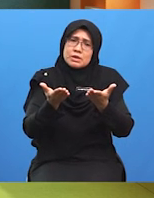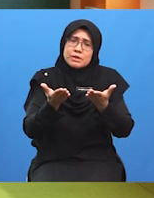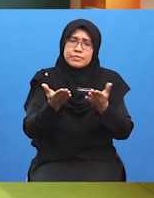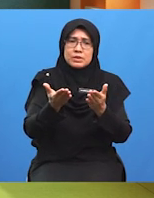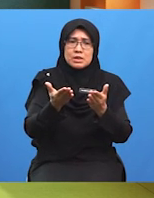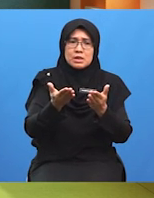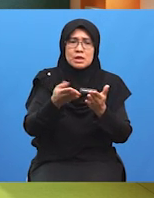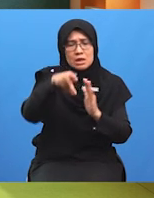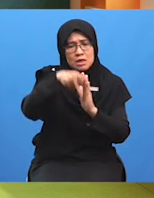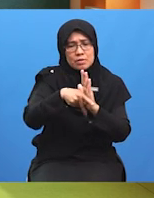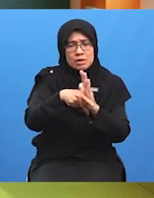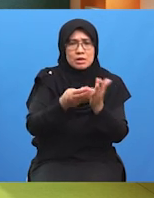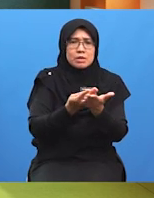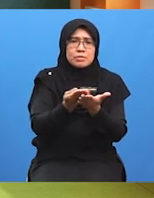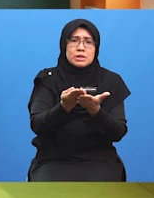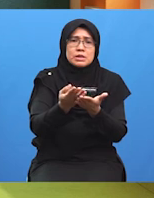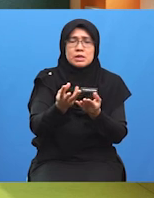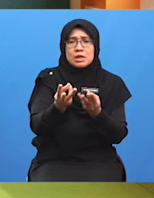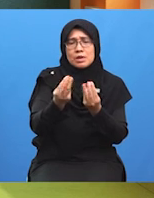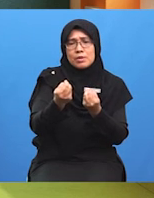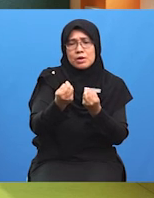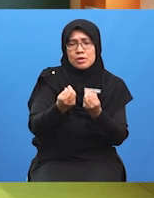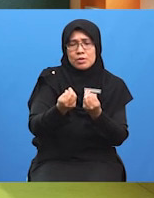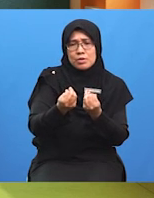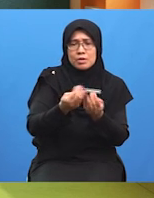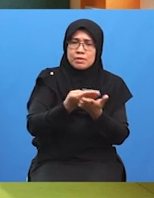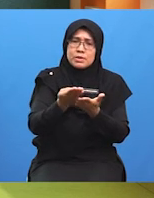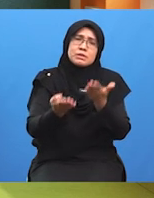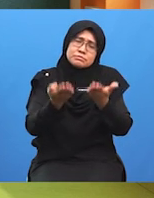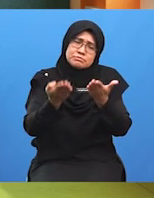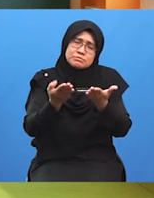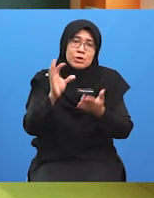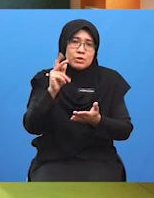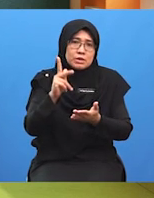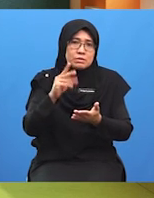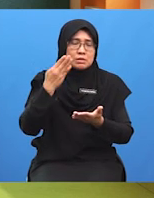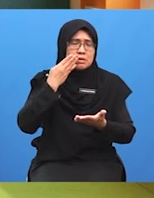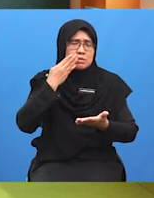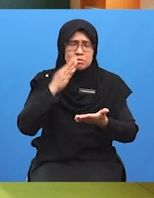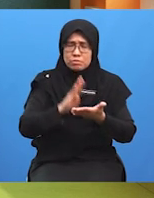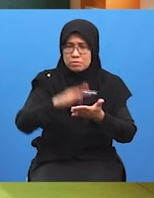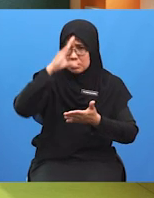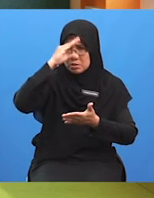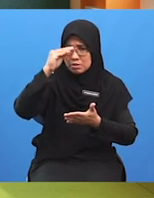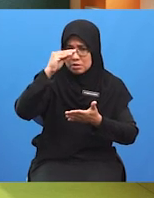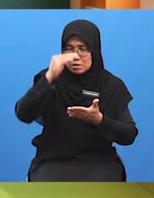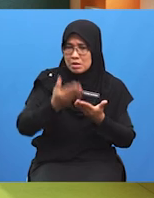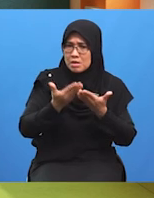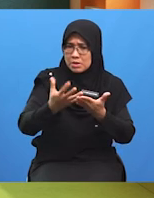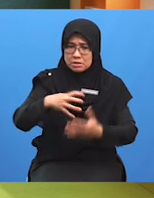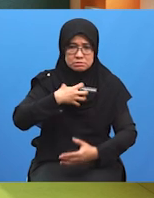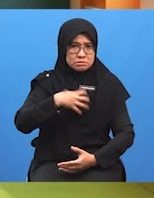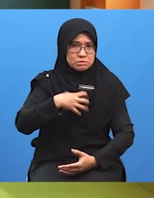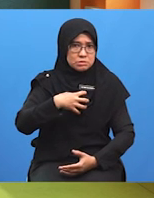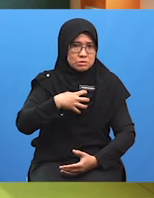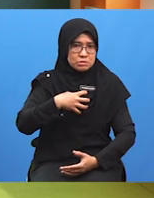kepada pembeli atau bakal pembeli Bad guy akan memberi komen atau